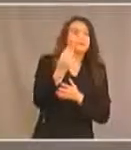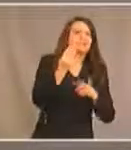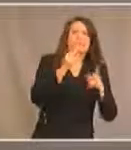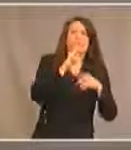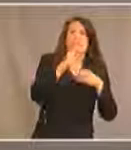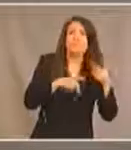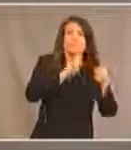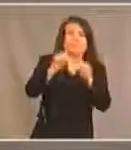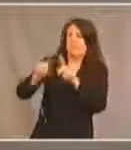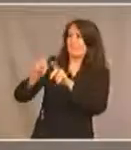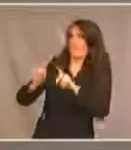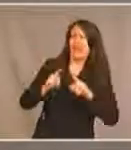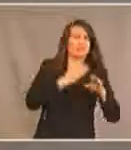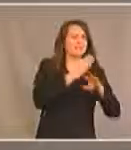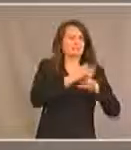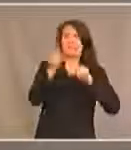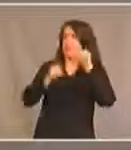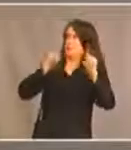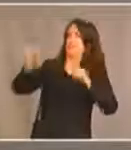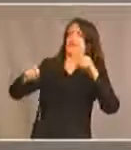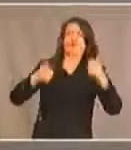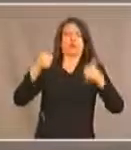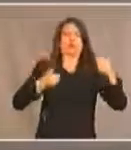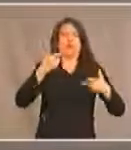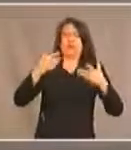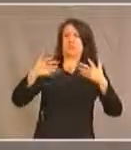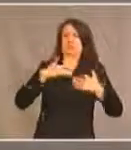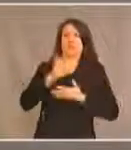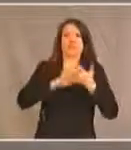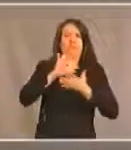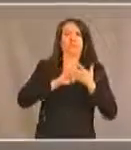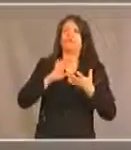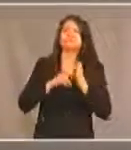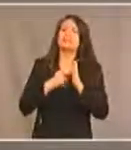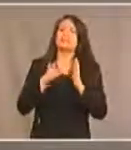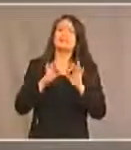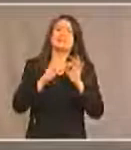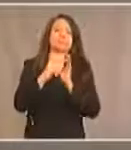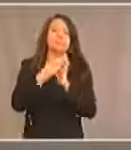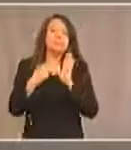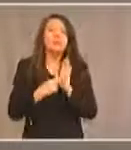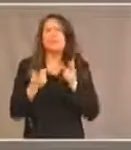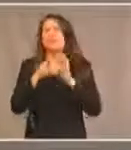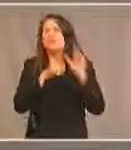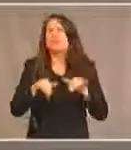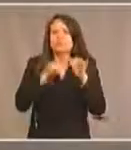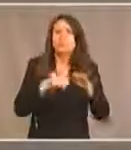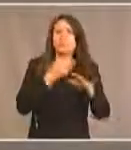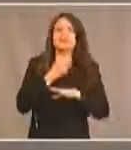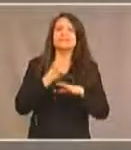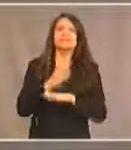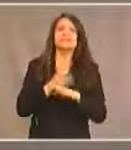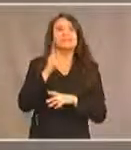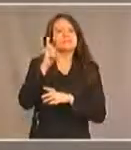d'accessibilité. Alors, une réglementation ou des normes d'accessibilité